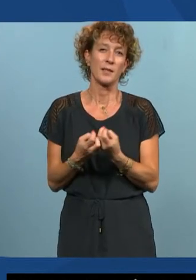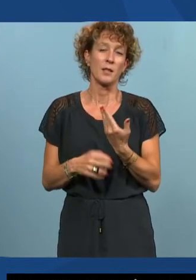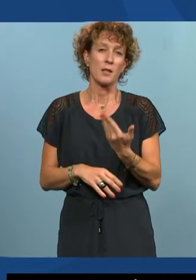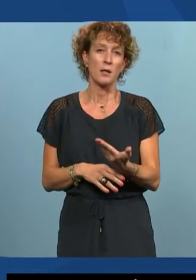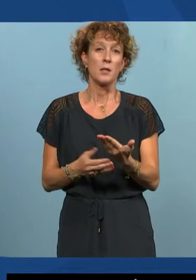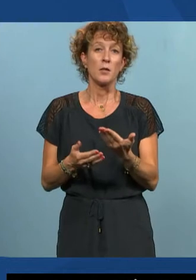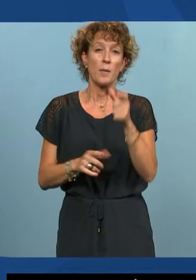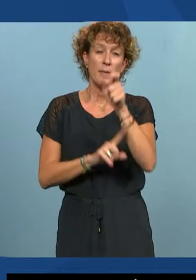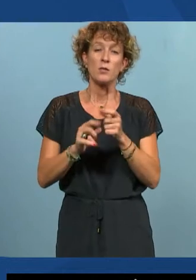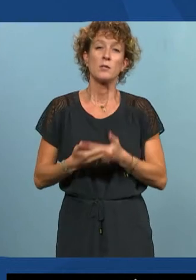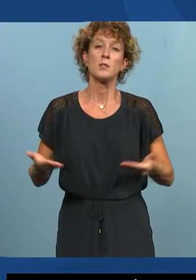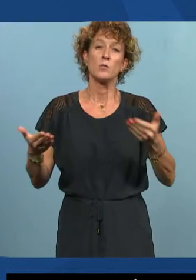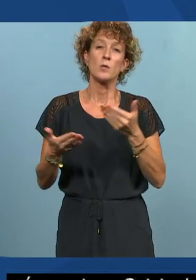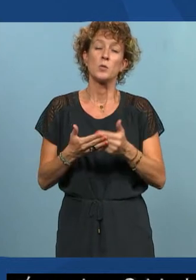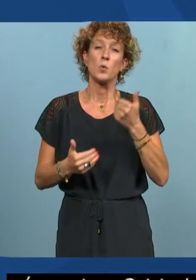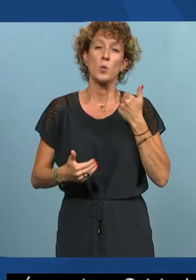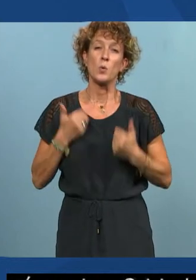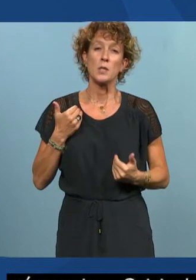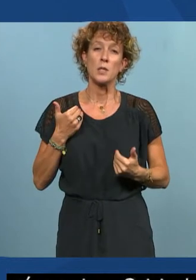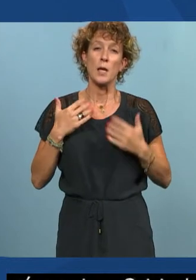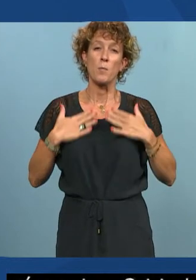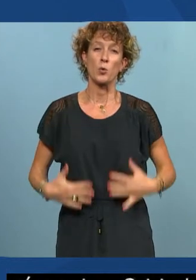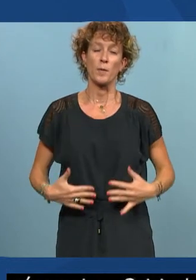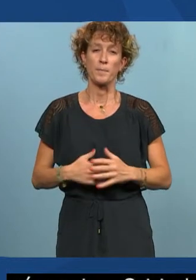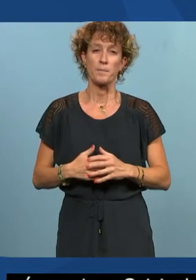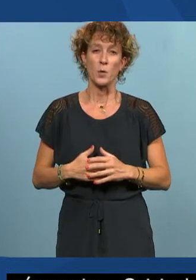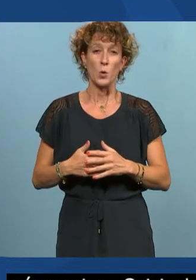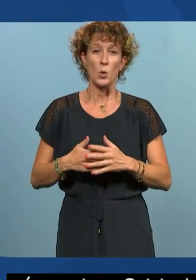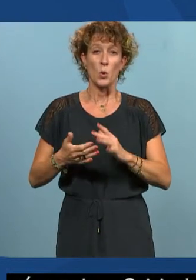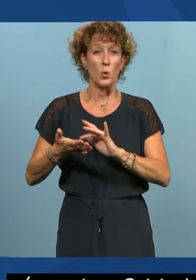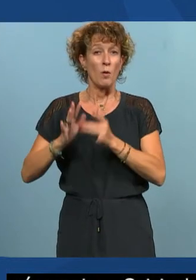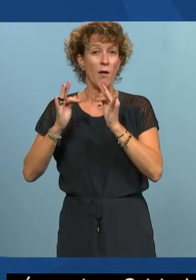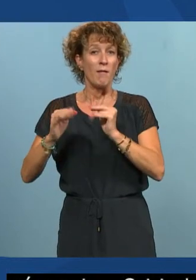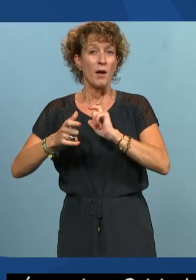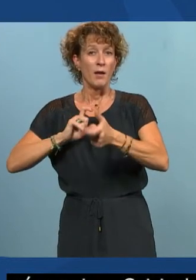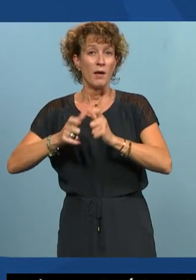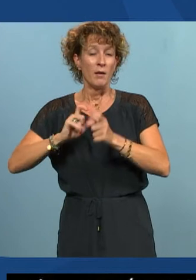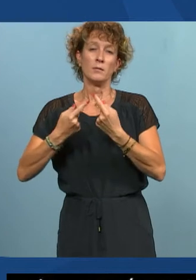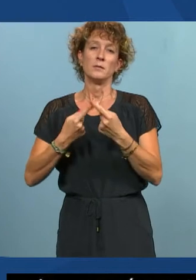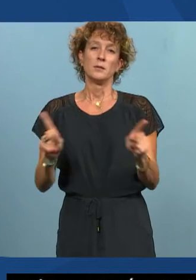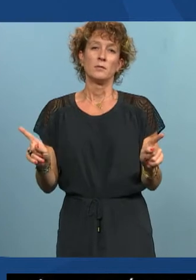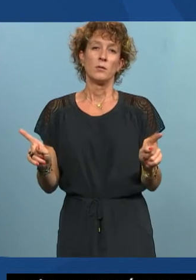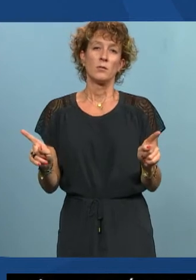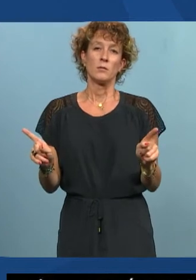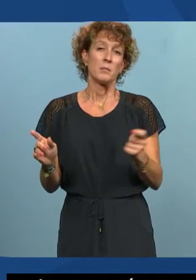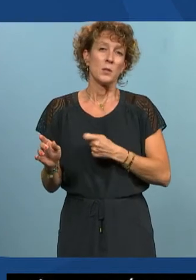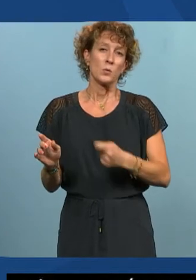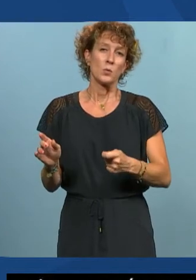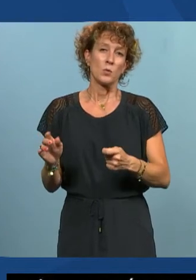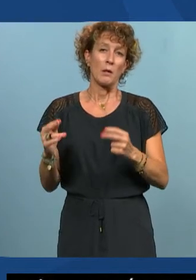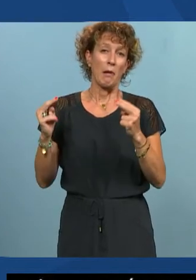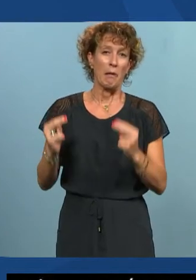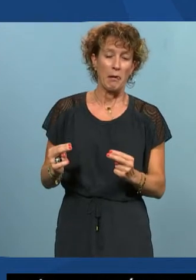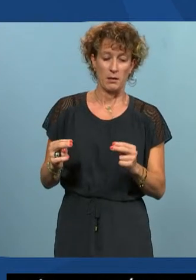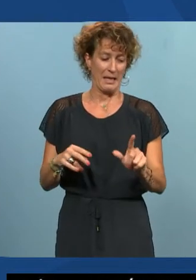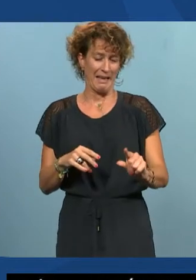personne en situation de handicap moteur. Toute la partie d'interaction va être forcément différente. Elle va forcément être actérée. Cliquer sur